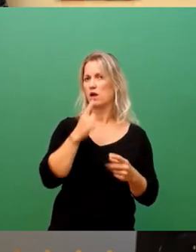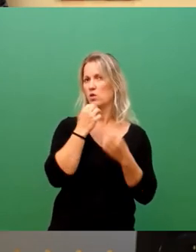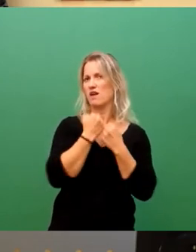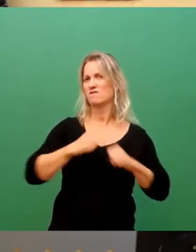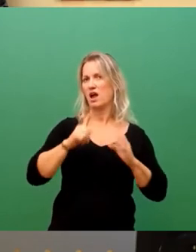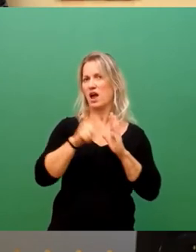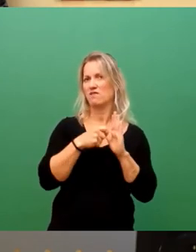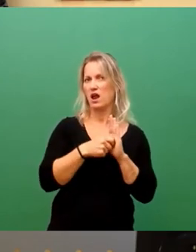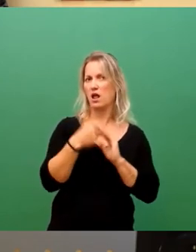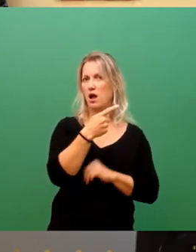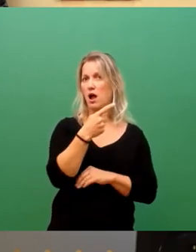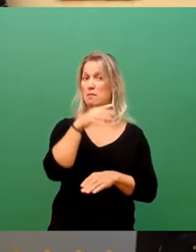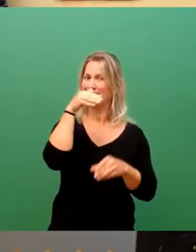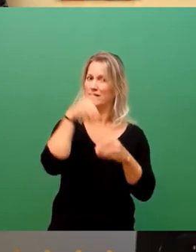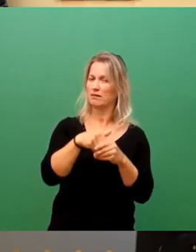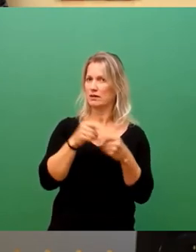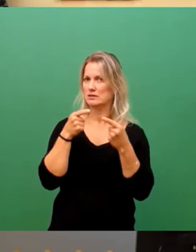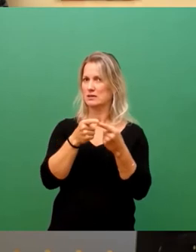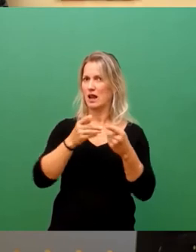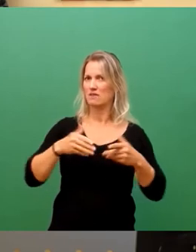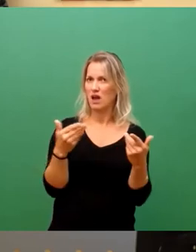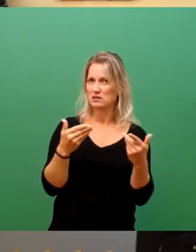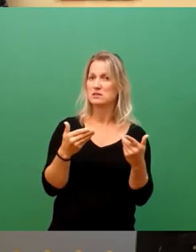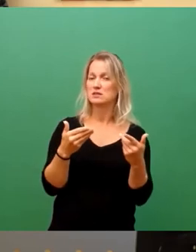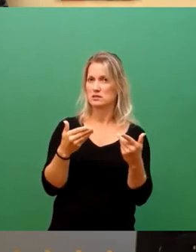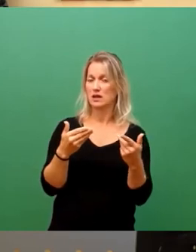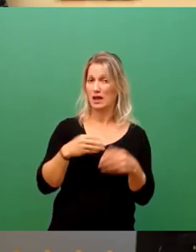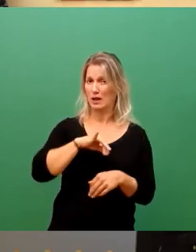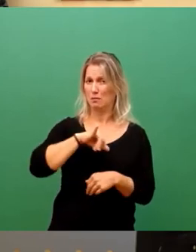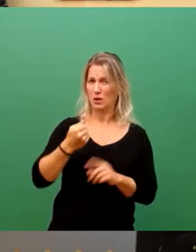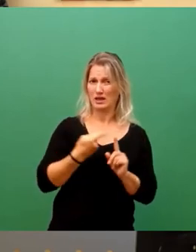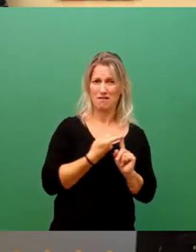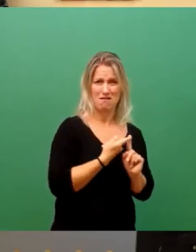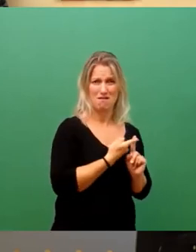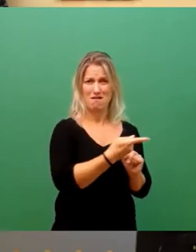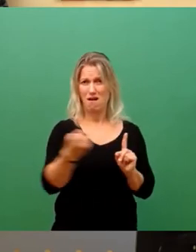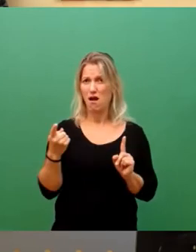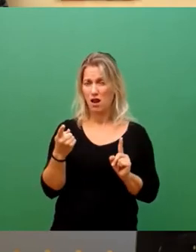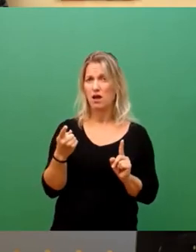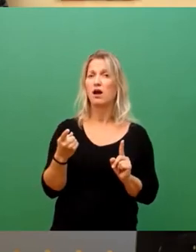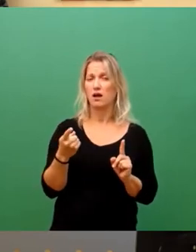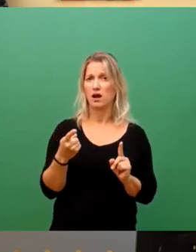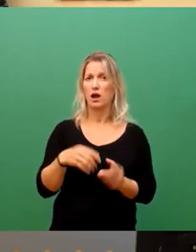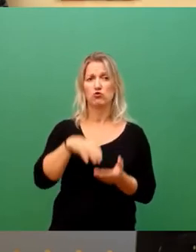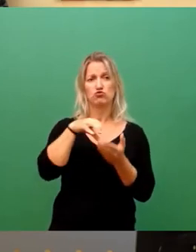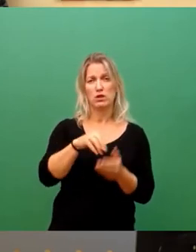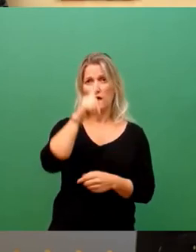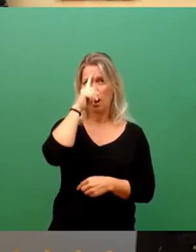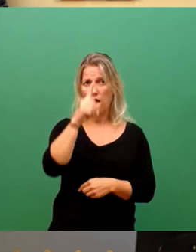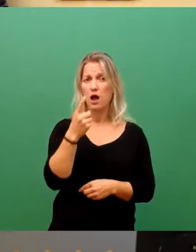abzielt, dass alle konkreten Projekte dem Stadtrat und den